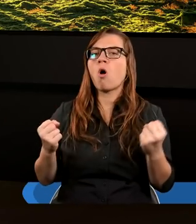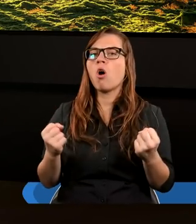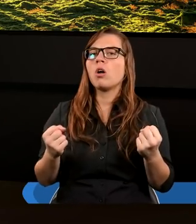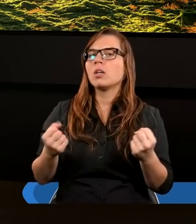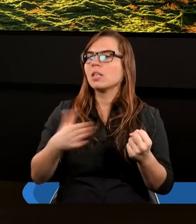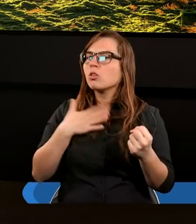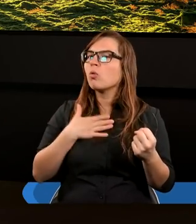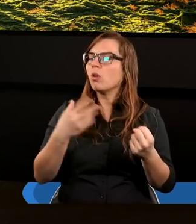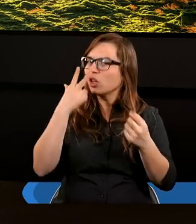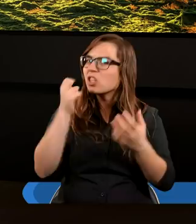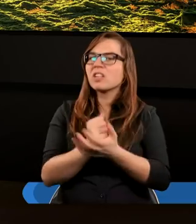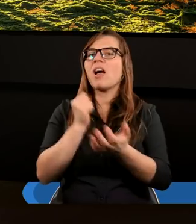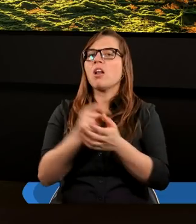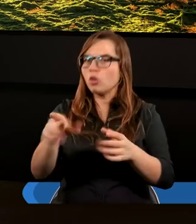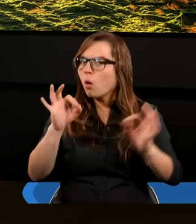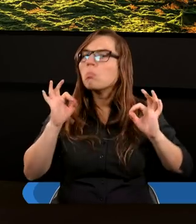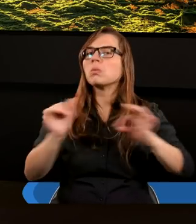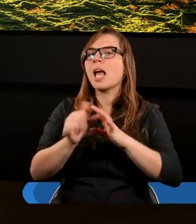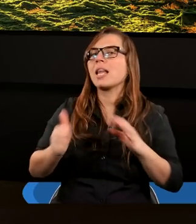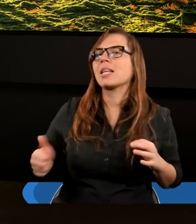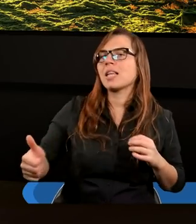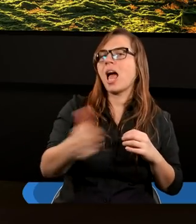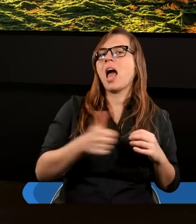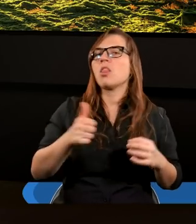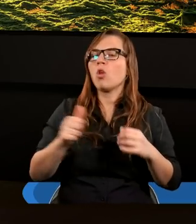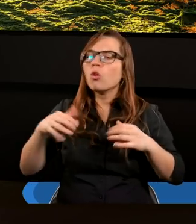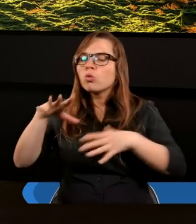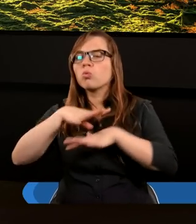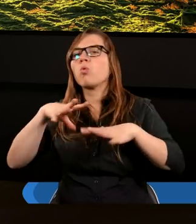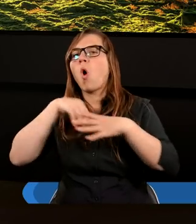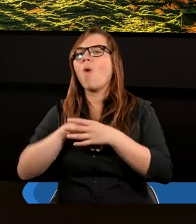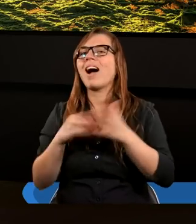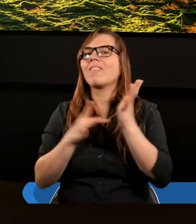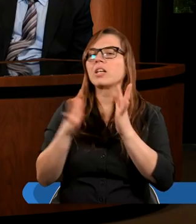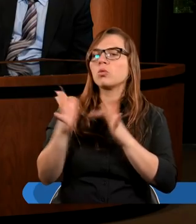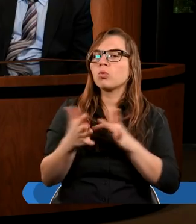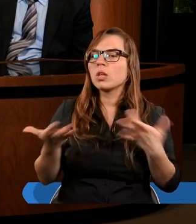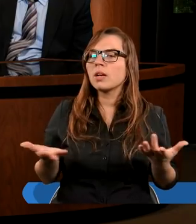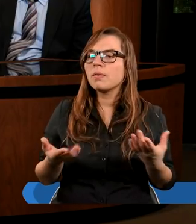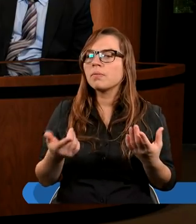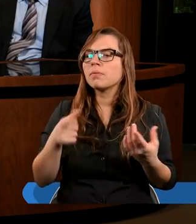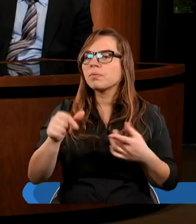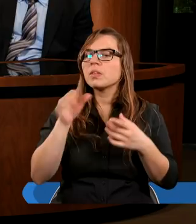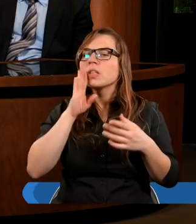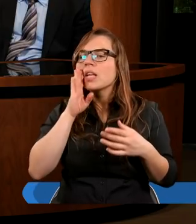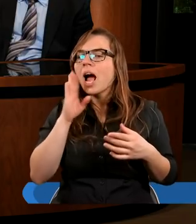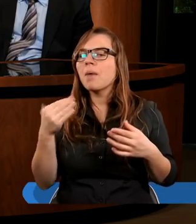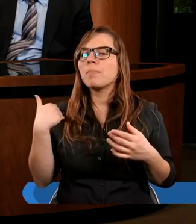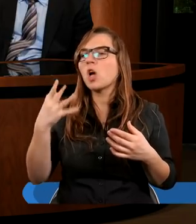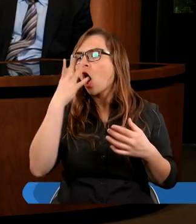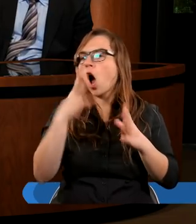świadczą o tym, że to jest ta jedność, że to jest ta jedność w Bogu, w Chrystusie? No to jest jakby